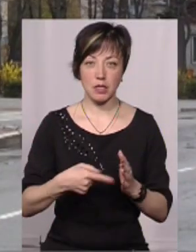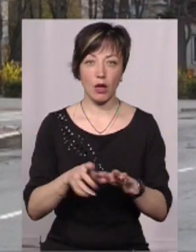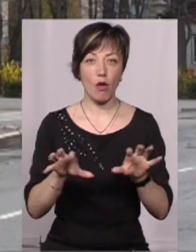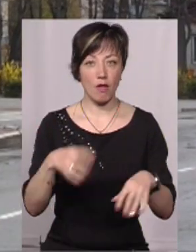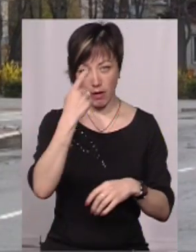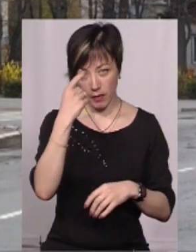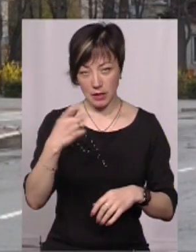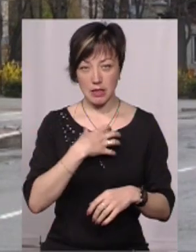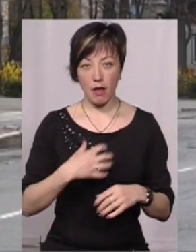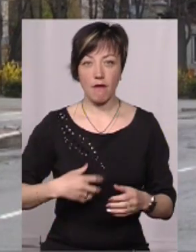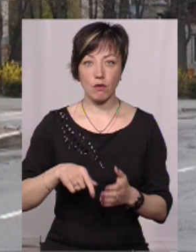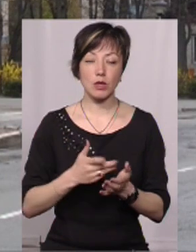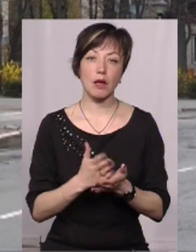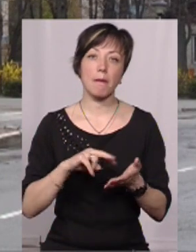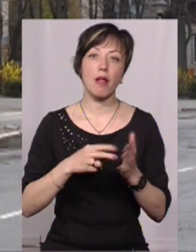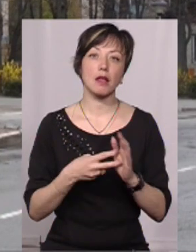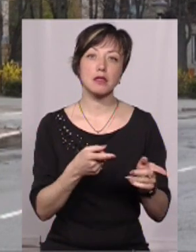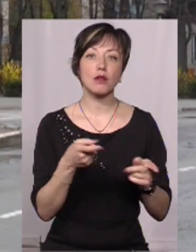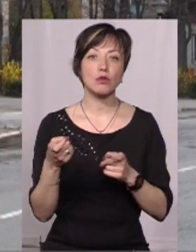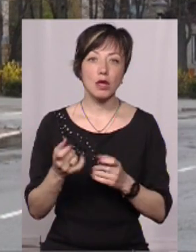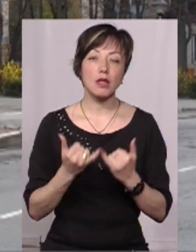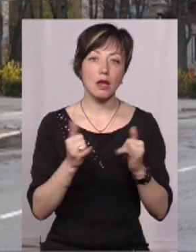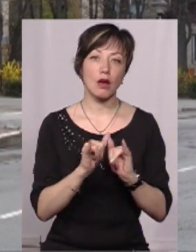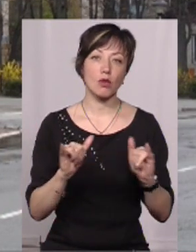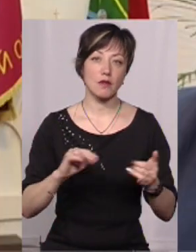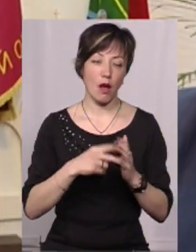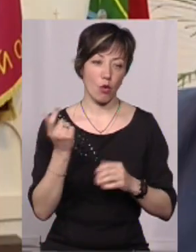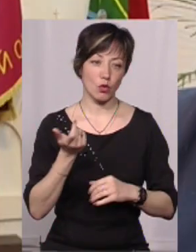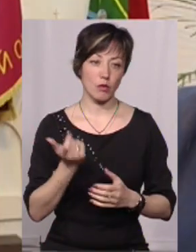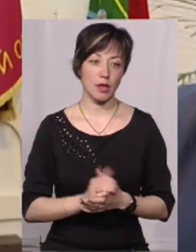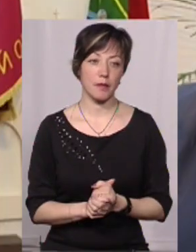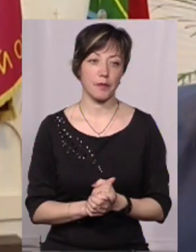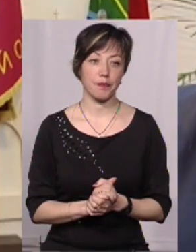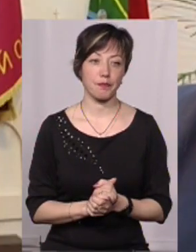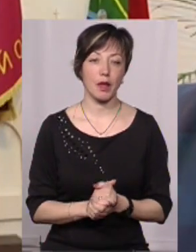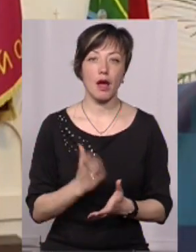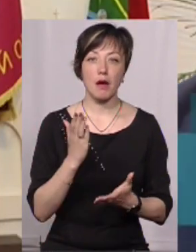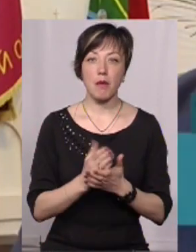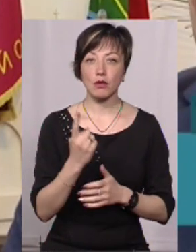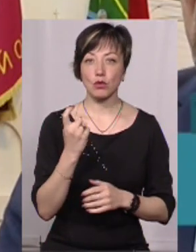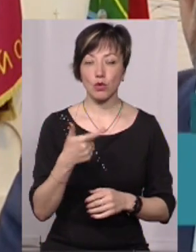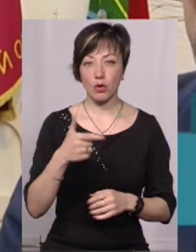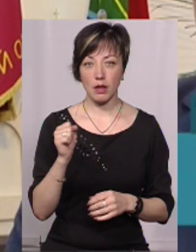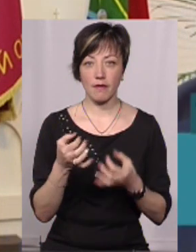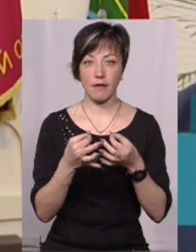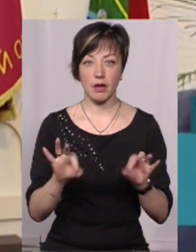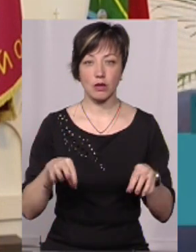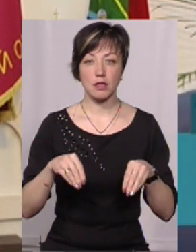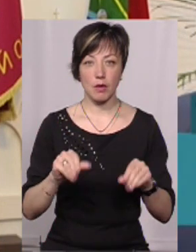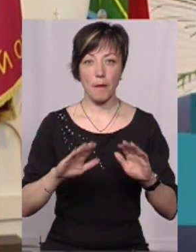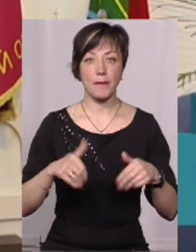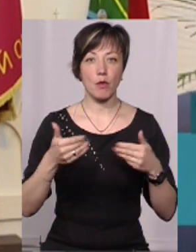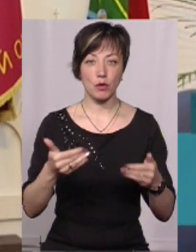повідомив, у Славуті є плани залучати інвесторів для розвитку економіки. Маємо 100 гектарів землі вільної, яку